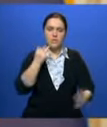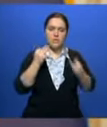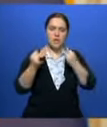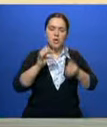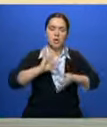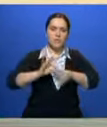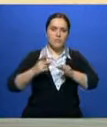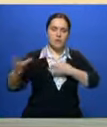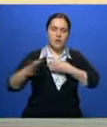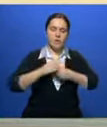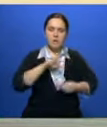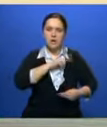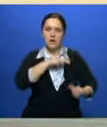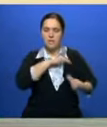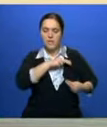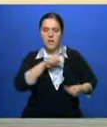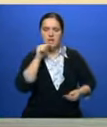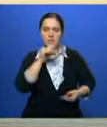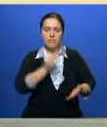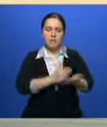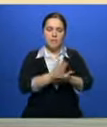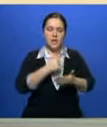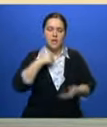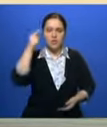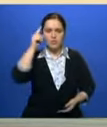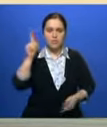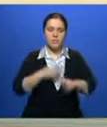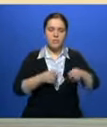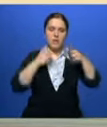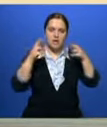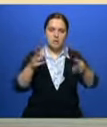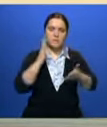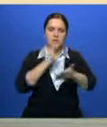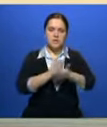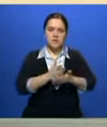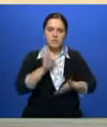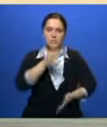нашего сотрудничества в области экономики и политики. И я думаю, этот визит даёт такой импульс.